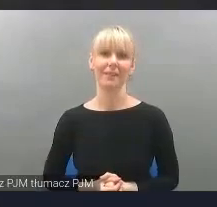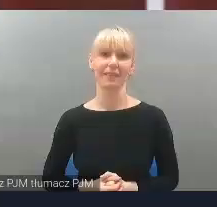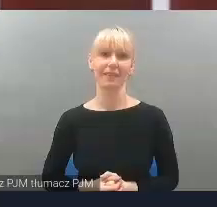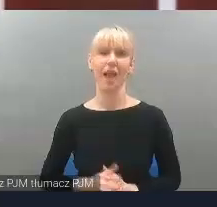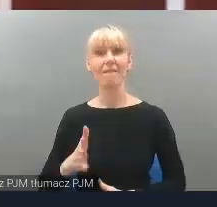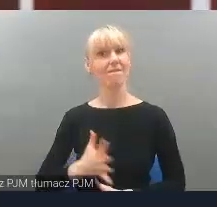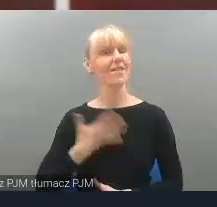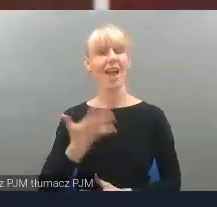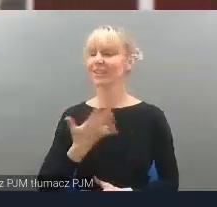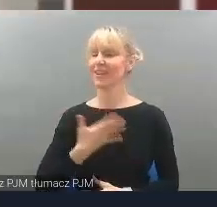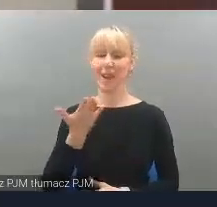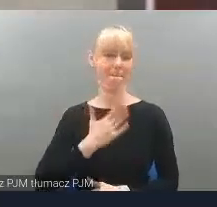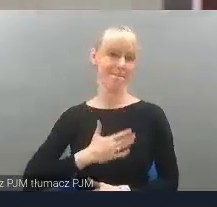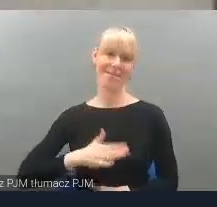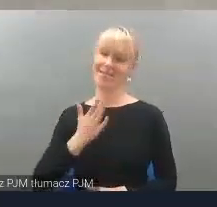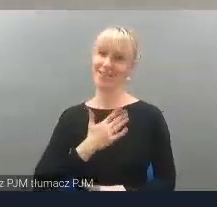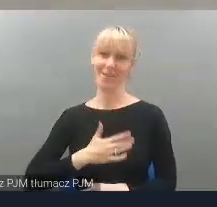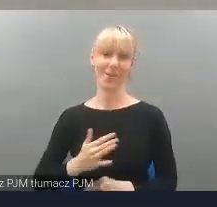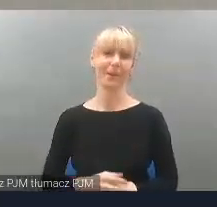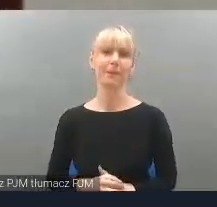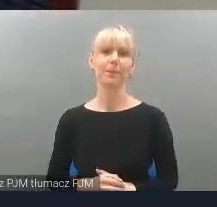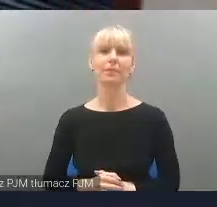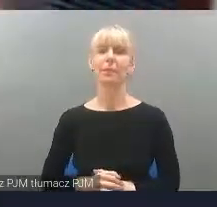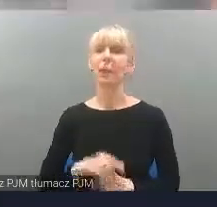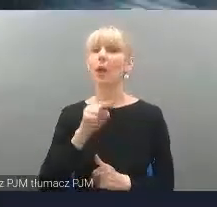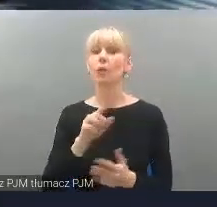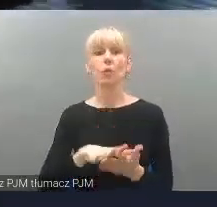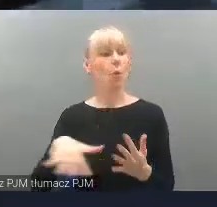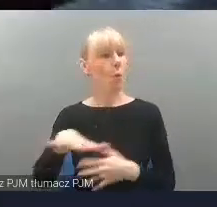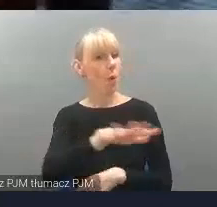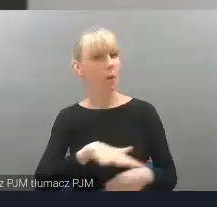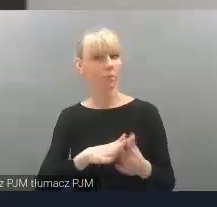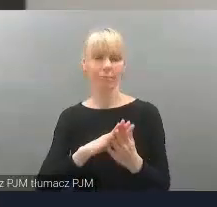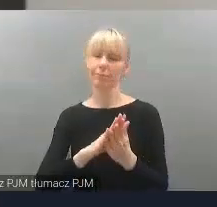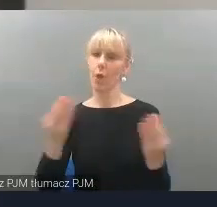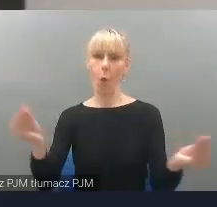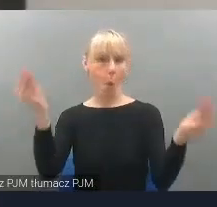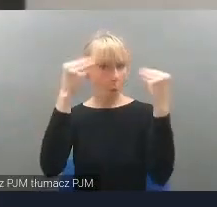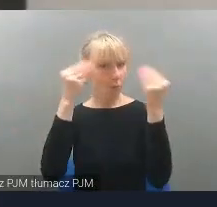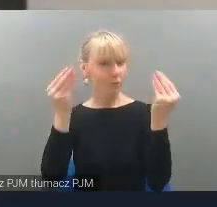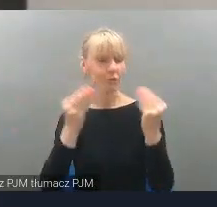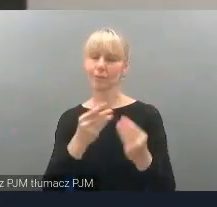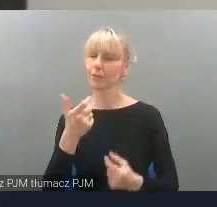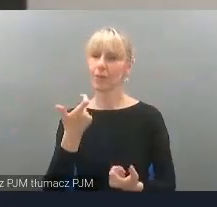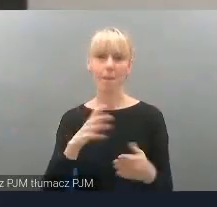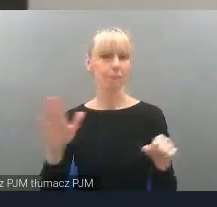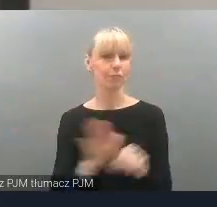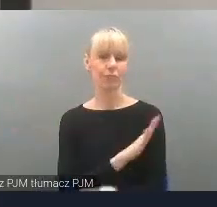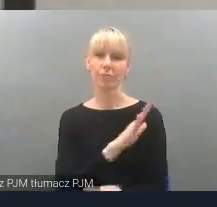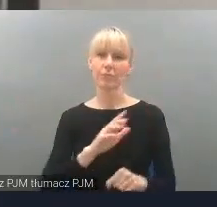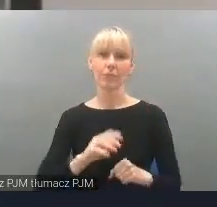są bardzo miłe. Dostępności dla wszystkich w wielu obszarach życia wciąż się uczymy, a w Muzeum Centralnego Okręgu Przemysłowego